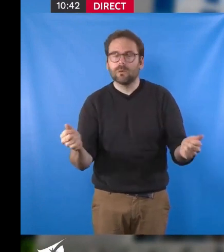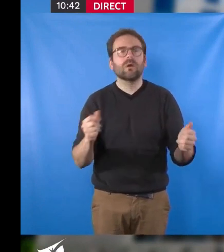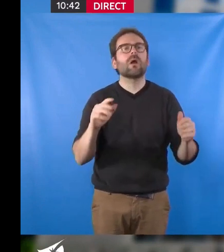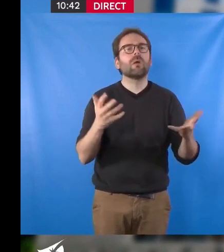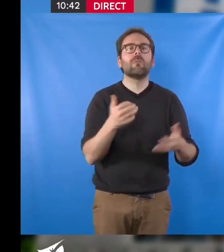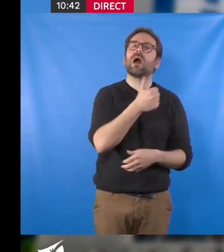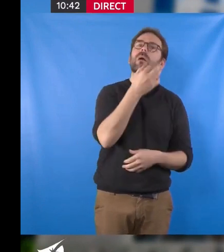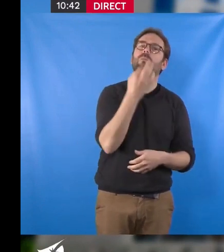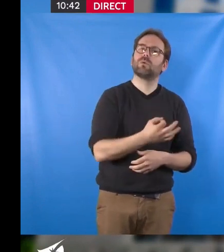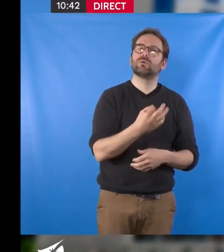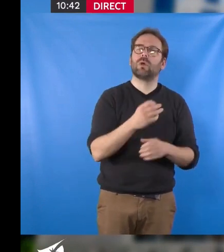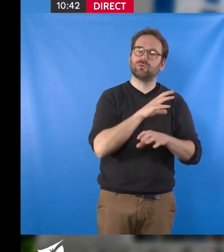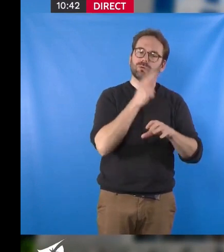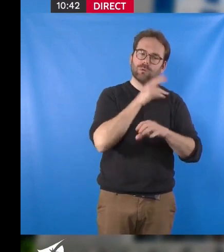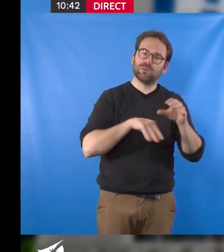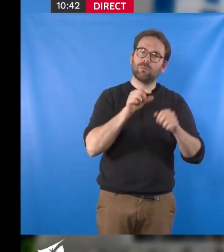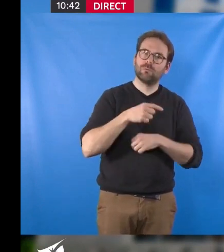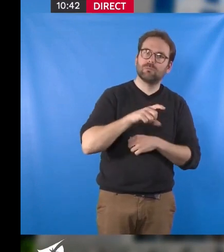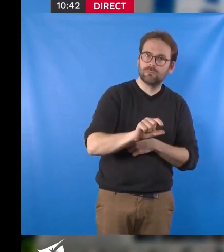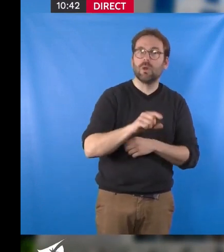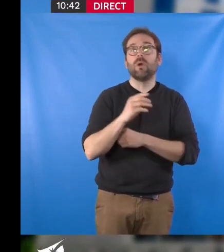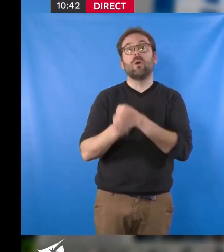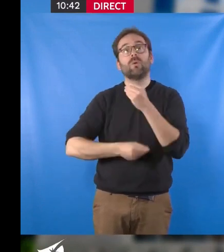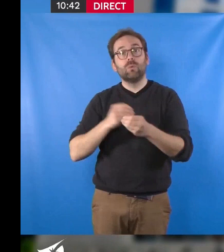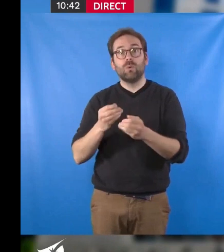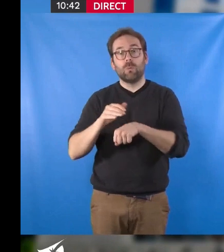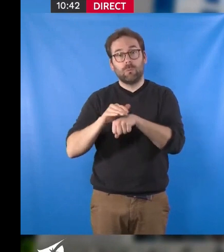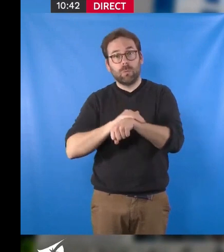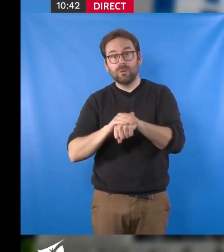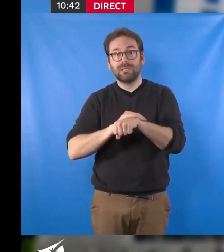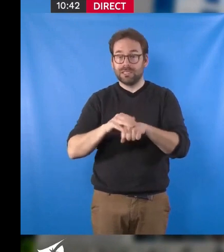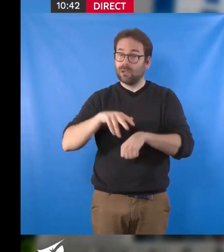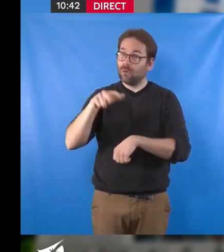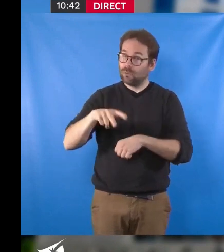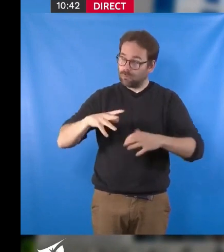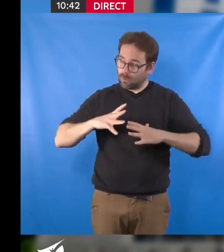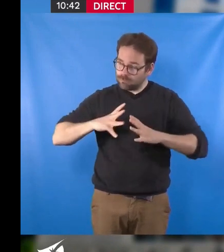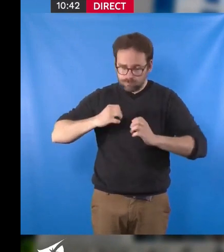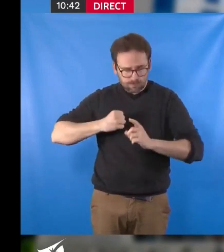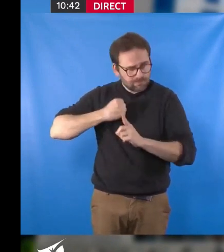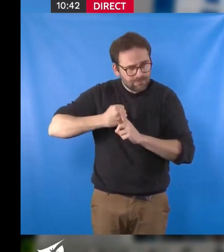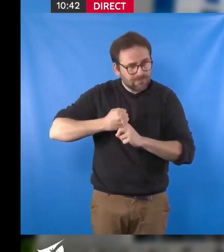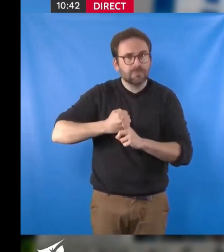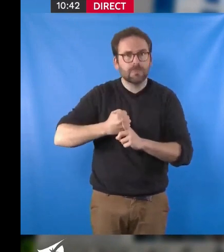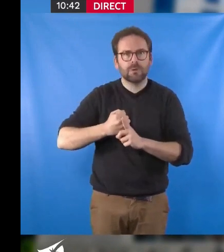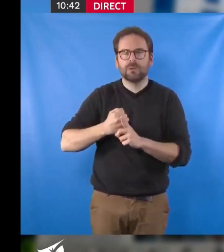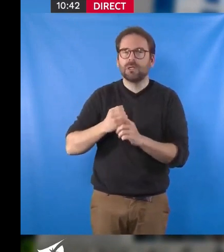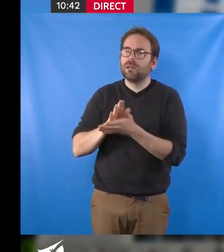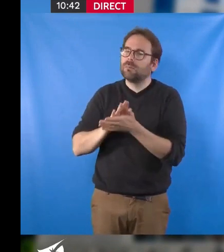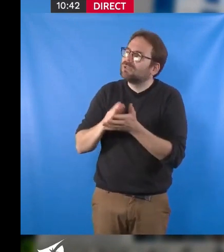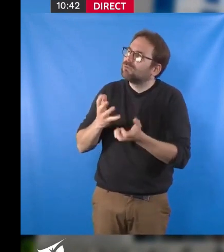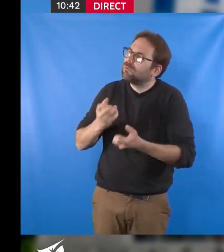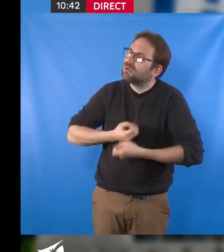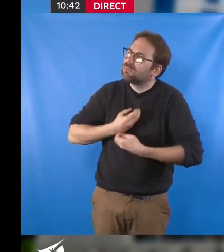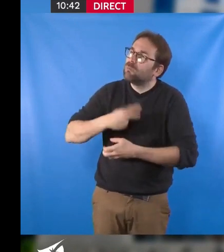métropolitain, ou la mise en oeuvre d'une politique du logement offensive. J'aimerais bien vous entendre un petit peu plus sur l'humain, quand on